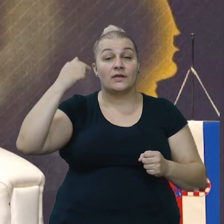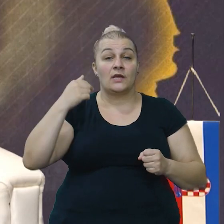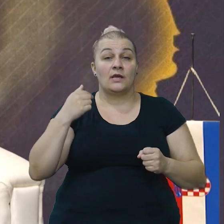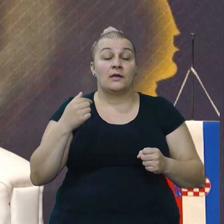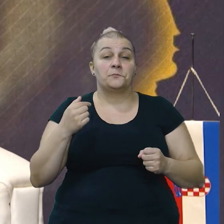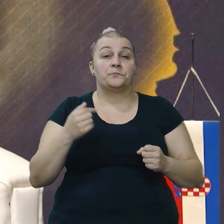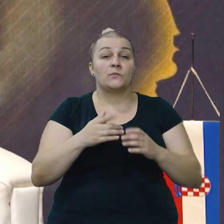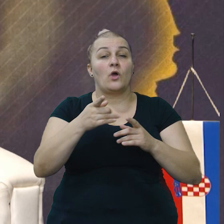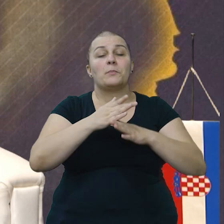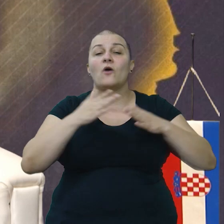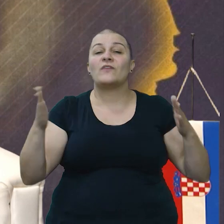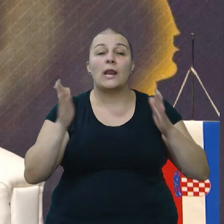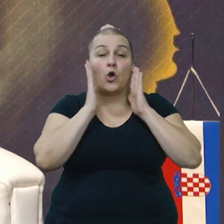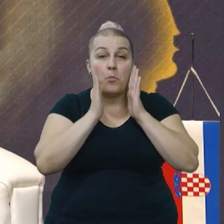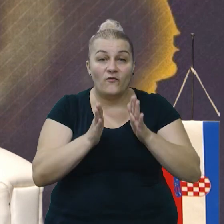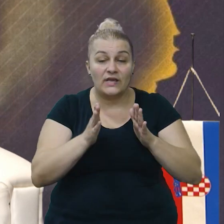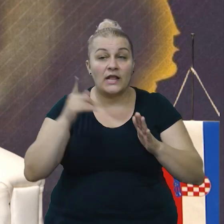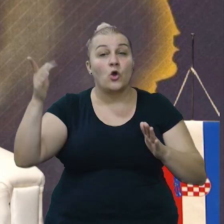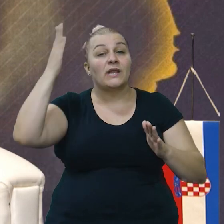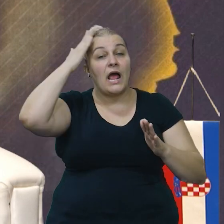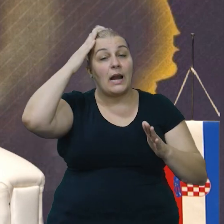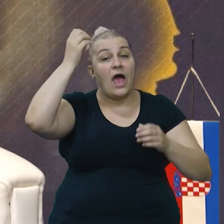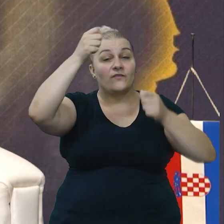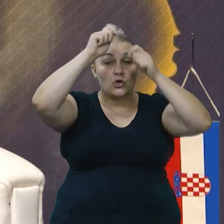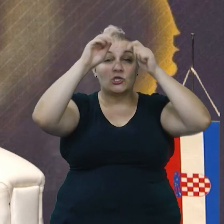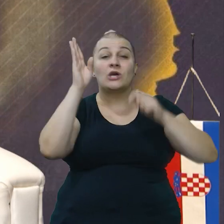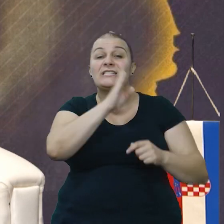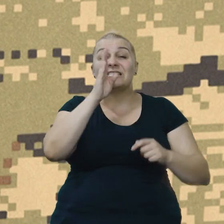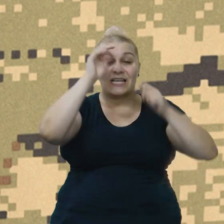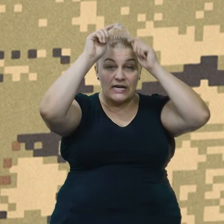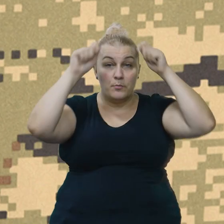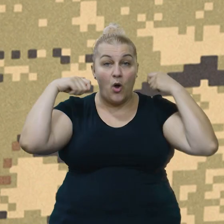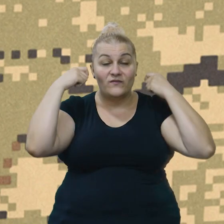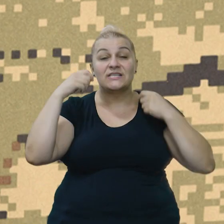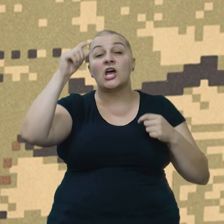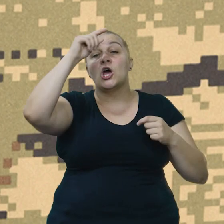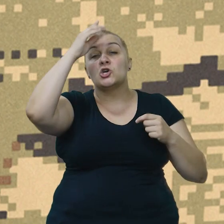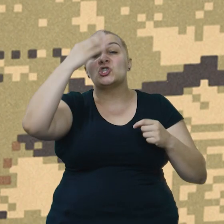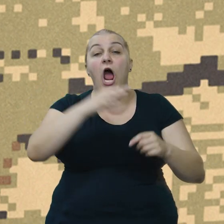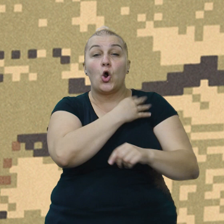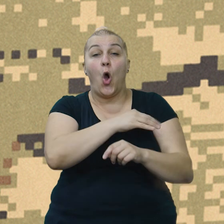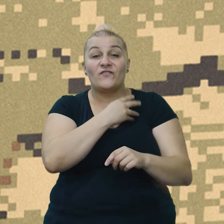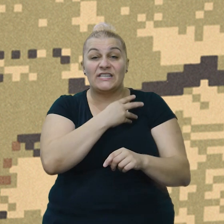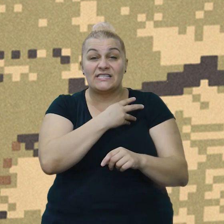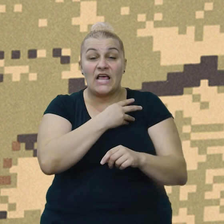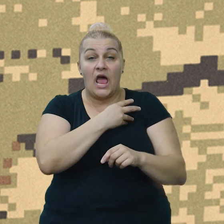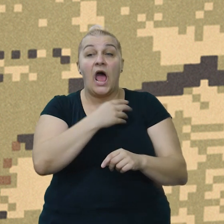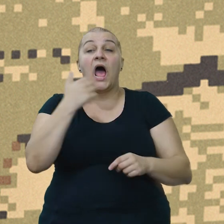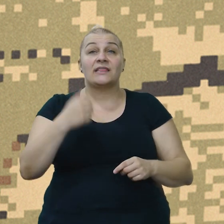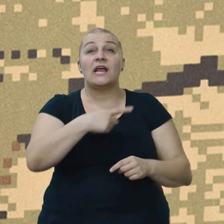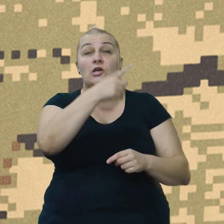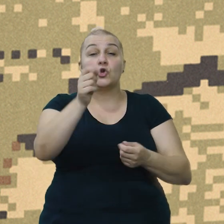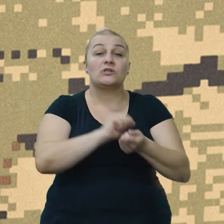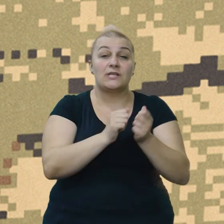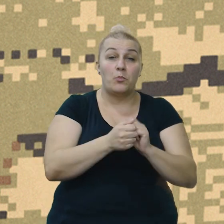moral i veliko povjerenje, nosio je crni povez sa šahovovnicom. Danas se bore koje je